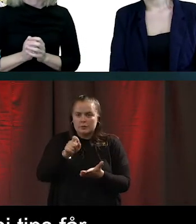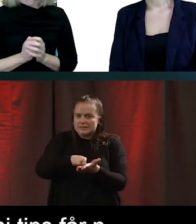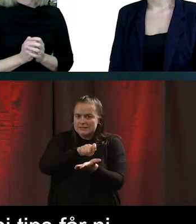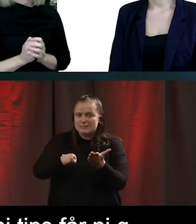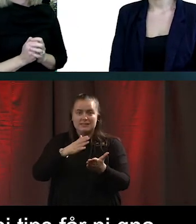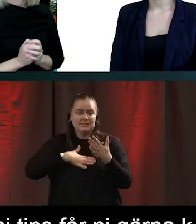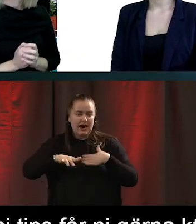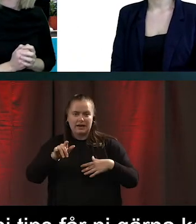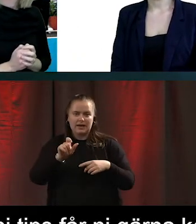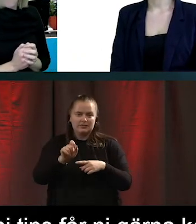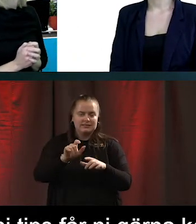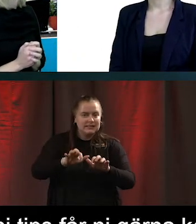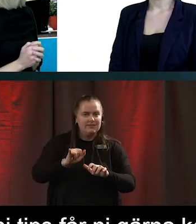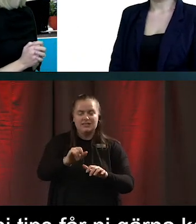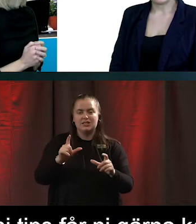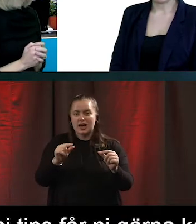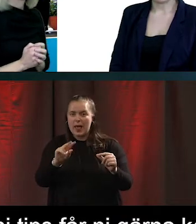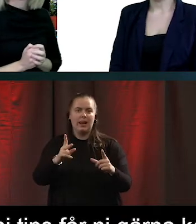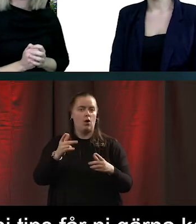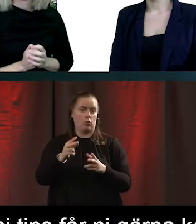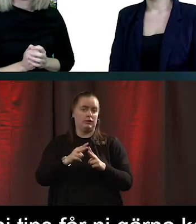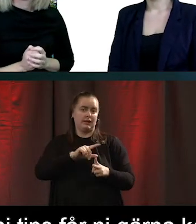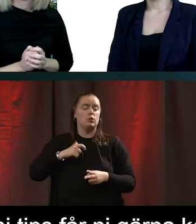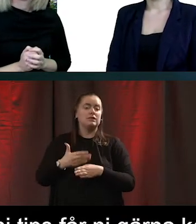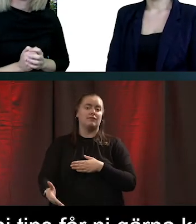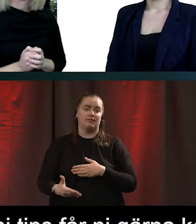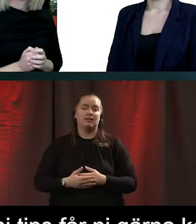eller kontakta oss efteråt. För vi är tacksamma för all hjälp vi kan få.